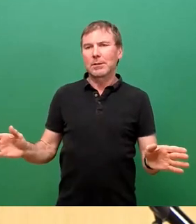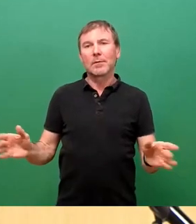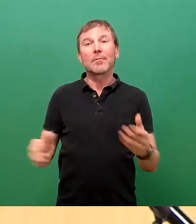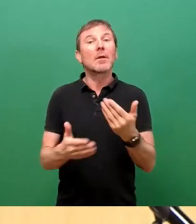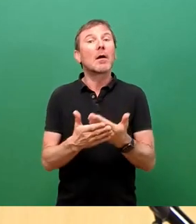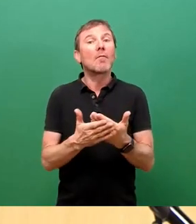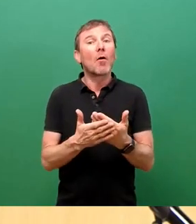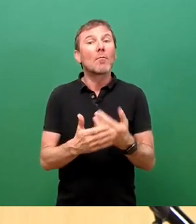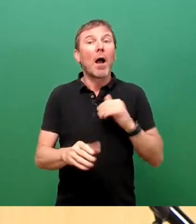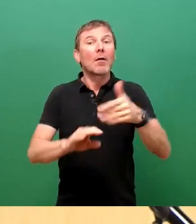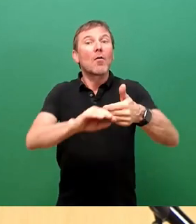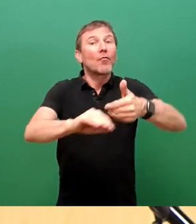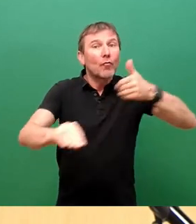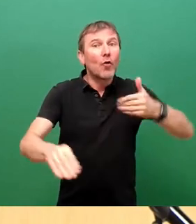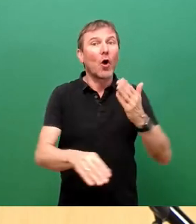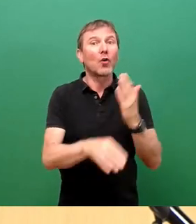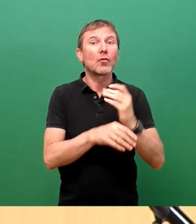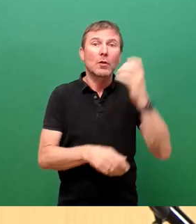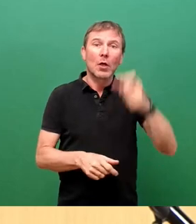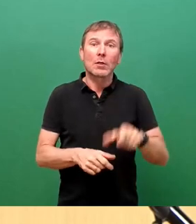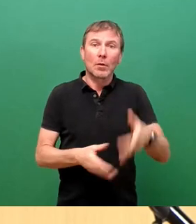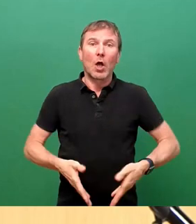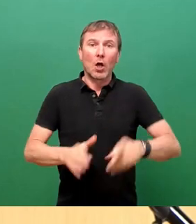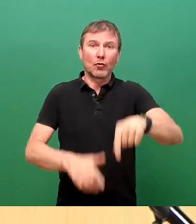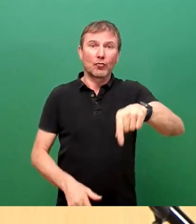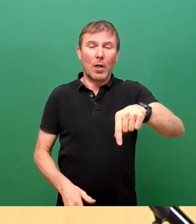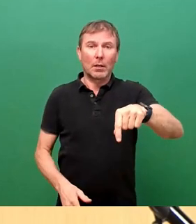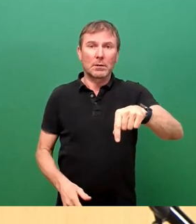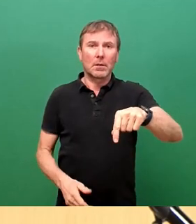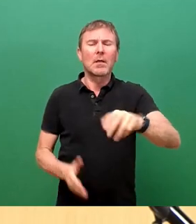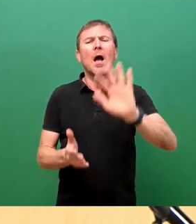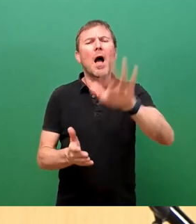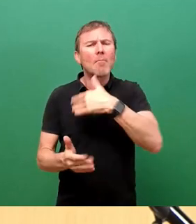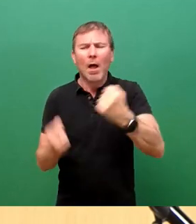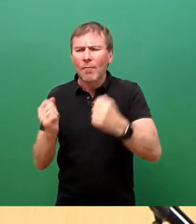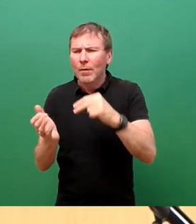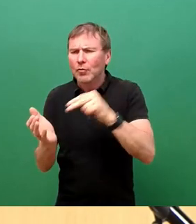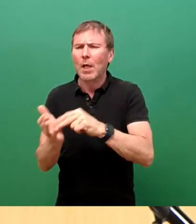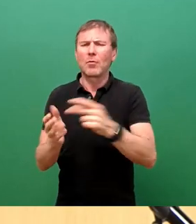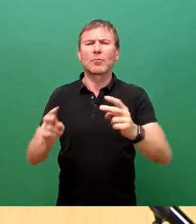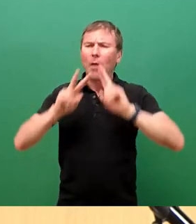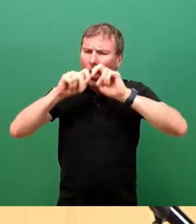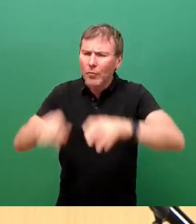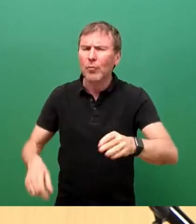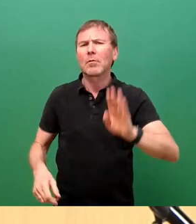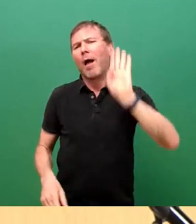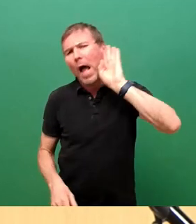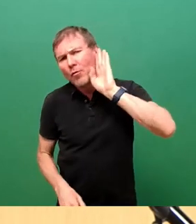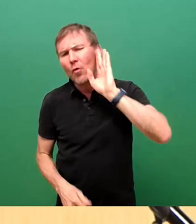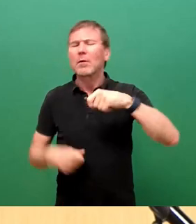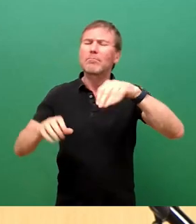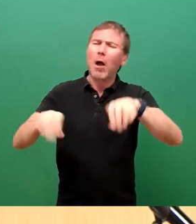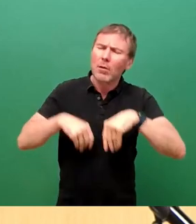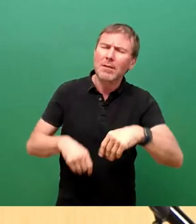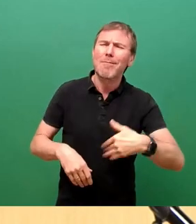früher in Sachen Königsbrücker Straße Planfeststellung, Erörterung, Anhörung, Baugenehmigung Druck machen müssen, damit